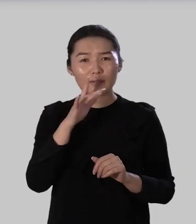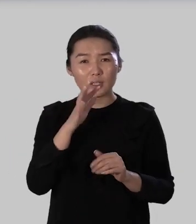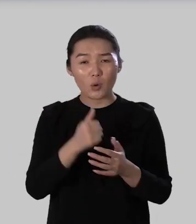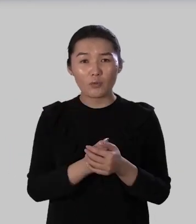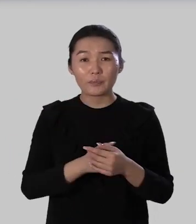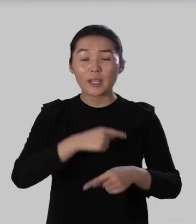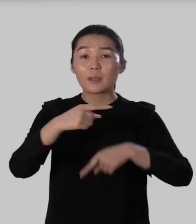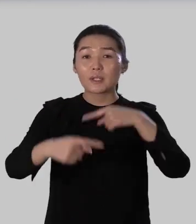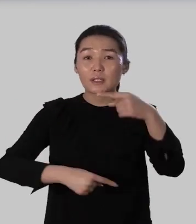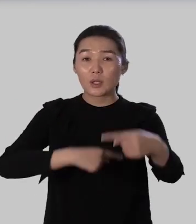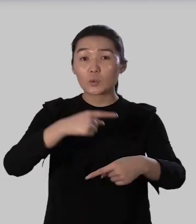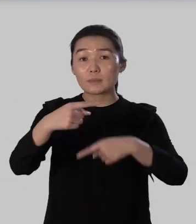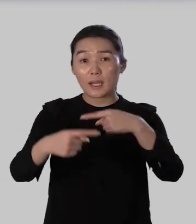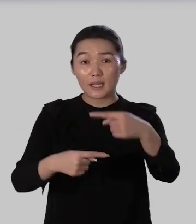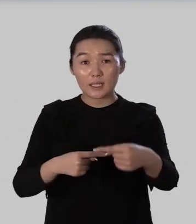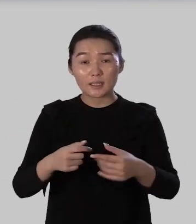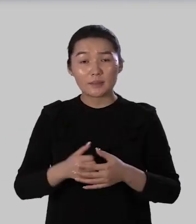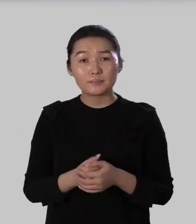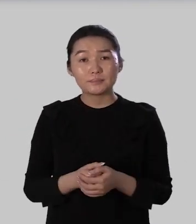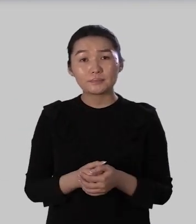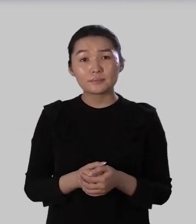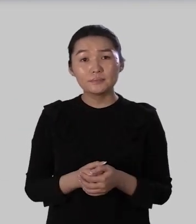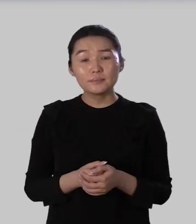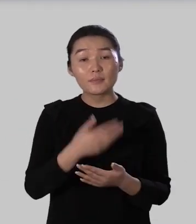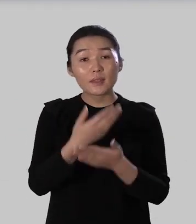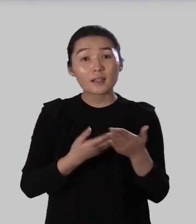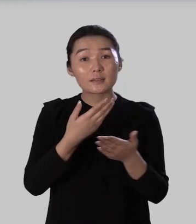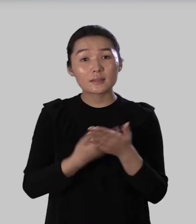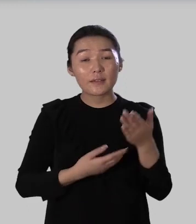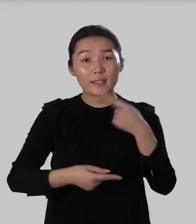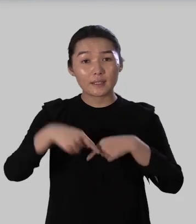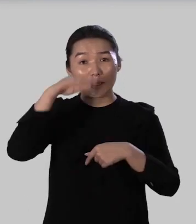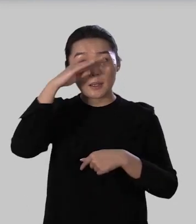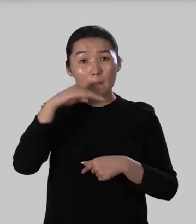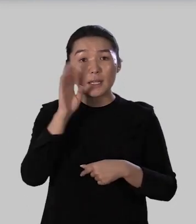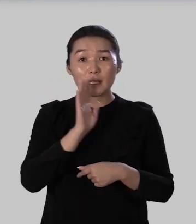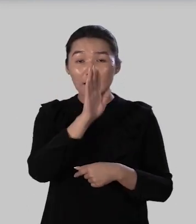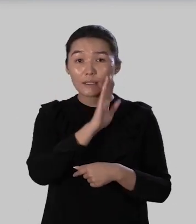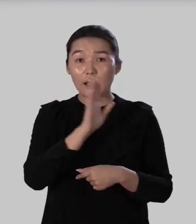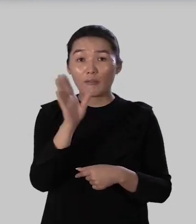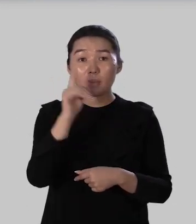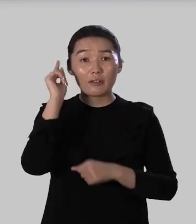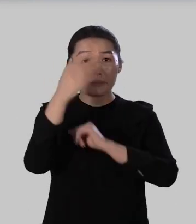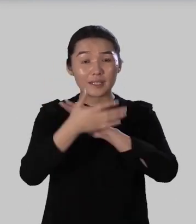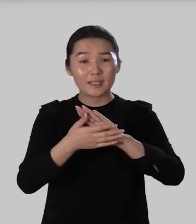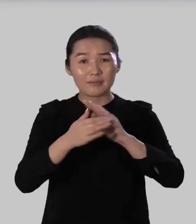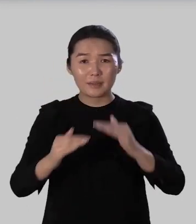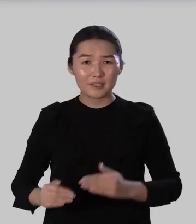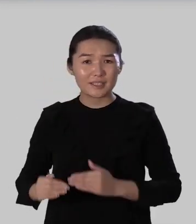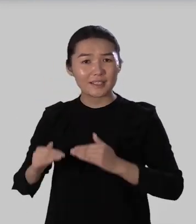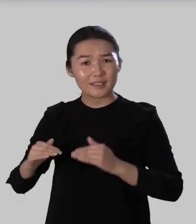передаются из поколения в поколение заветы предков мы впитываем с детских лет